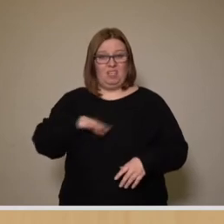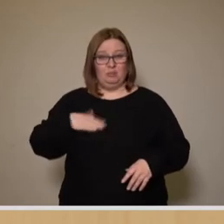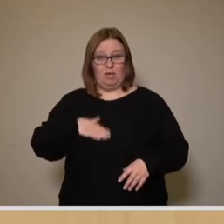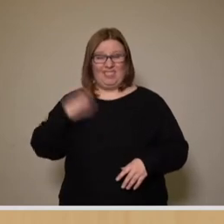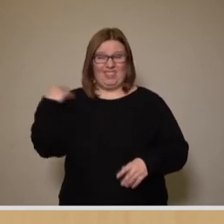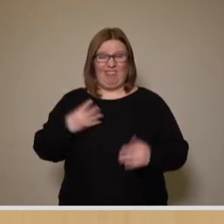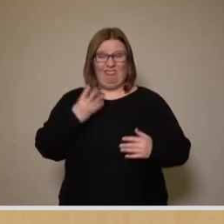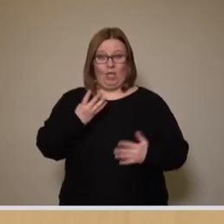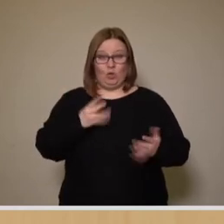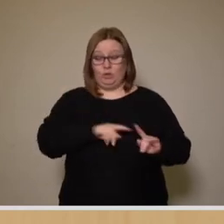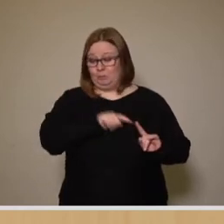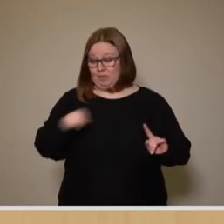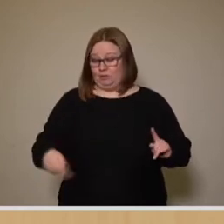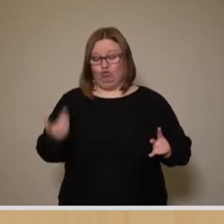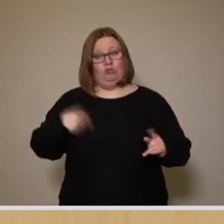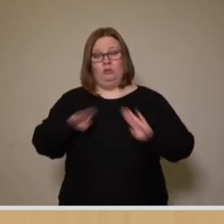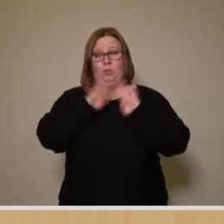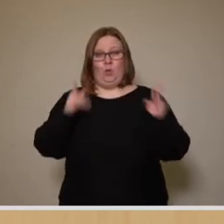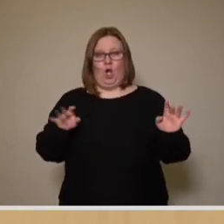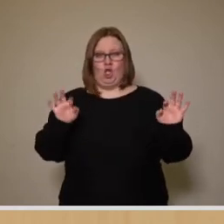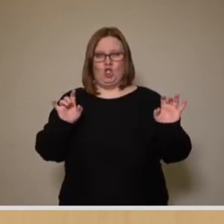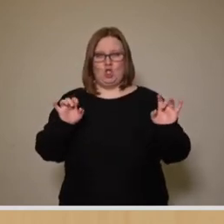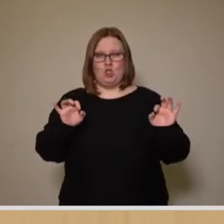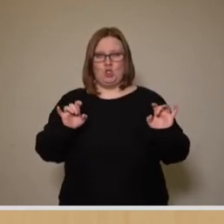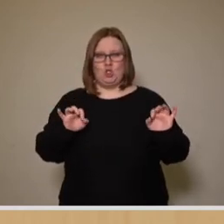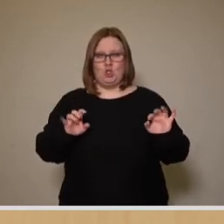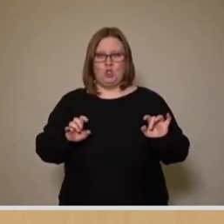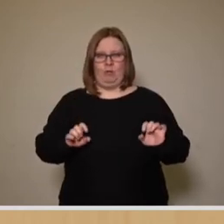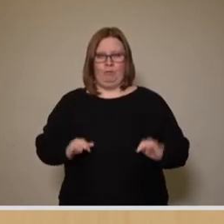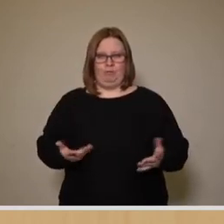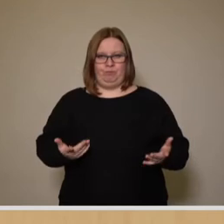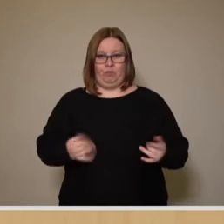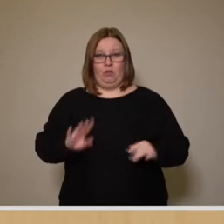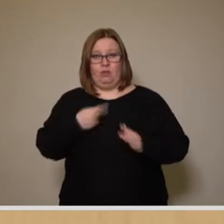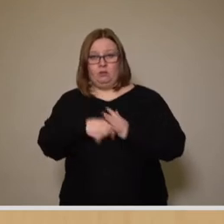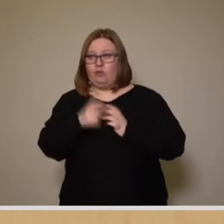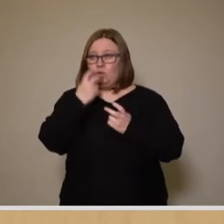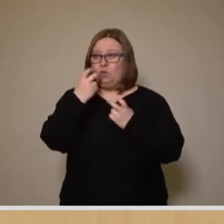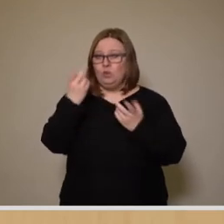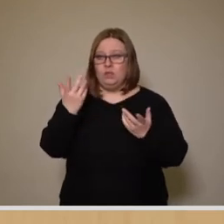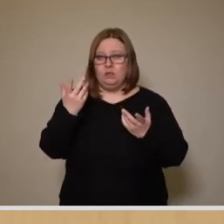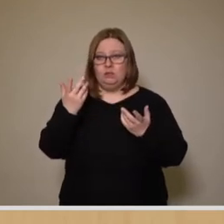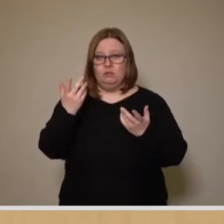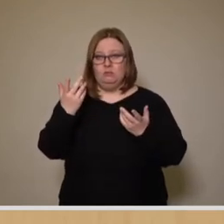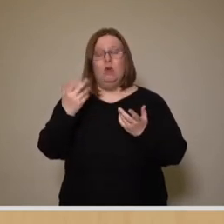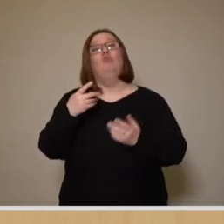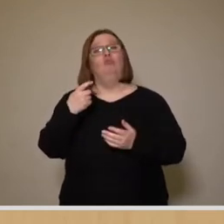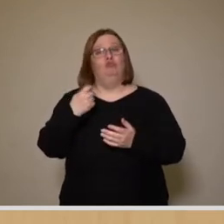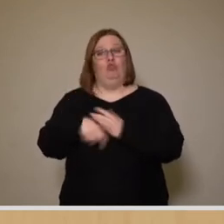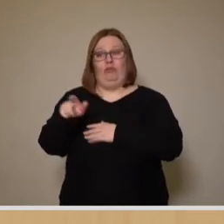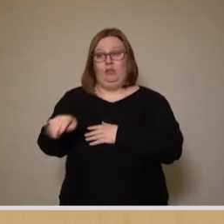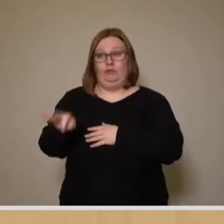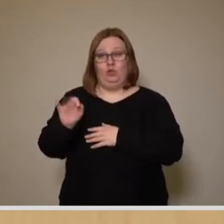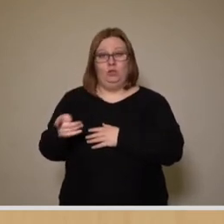wird das Gebäude dem Verfall preisgegeben. Mittlerweile hat man nach einem Käufer gesucht, auch einem Käufer gefunden